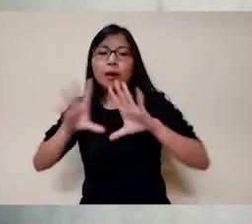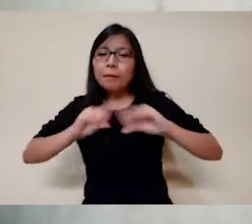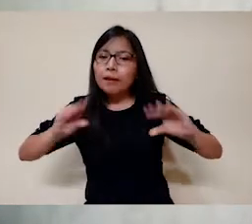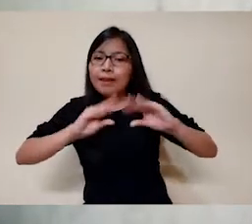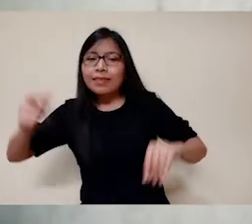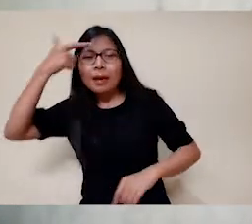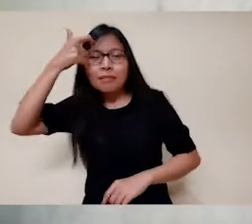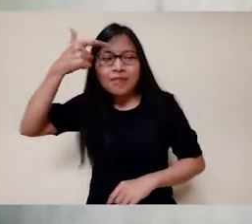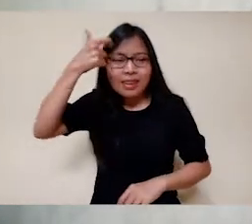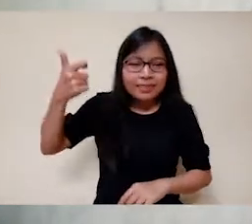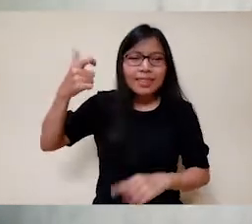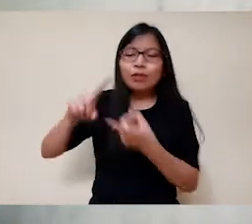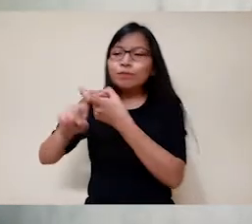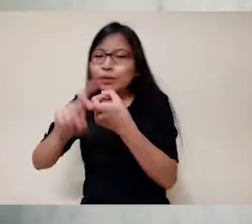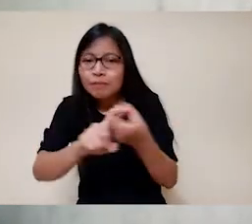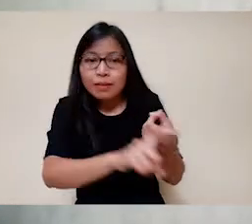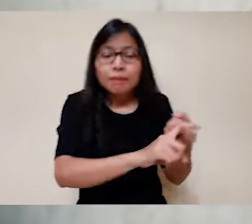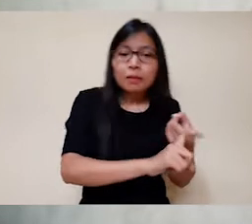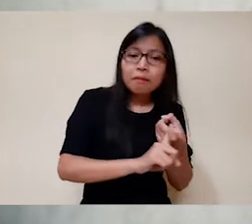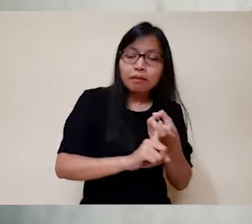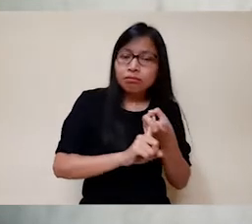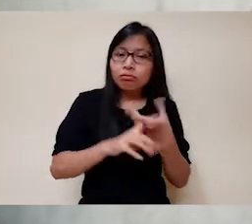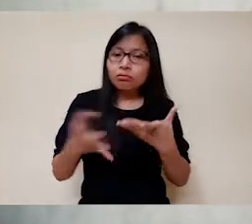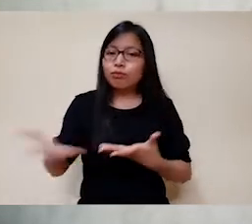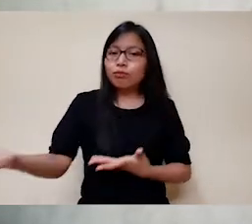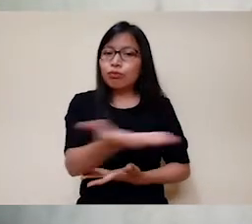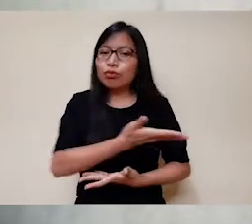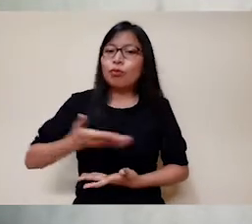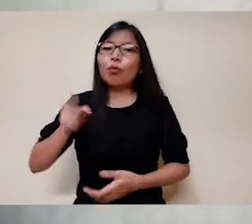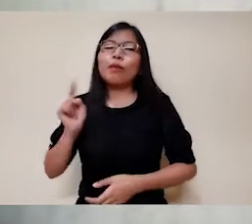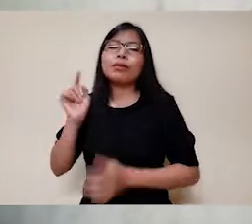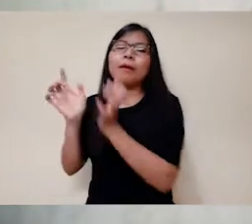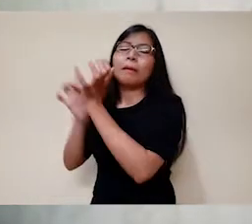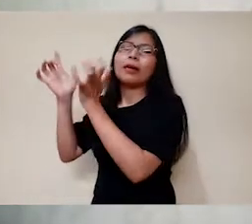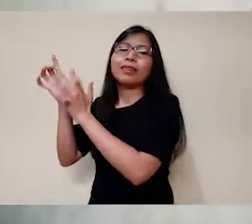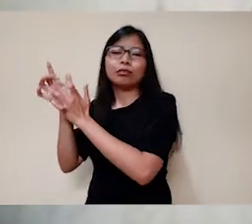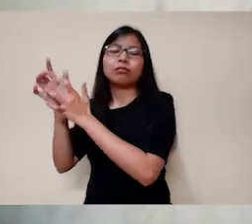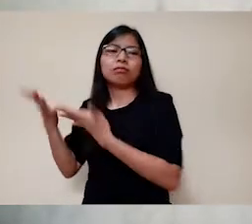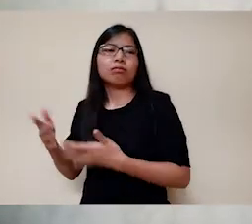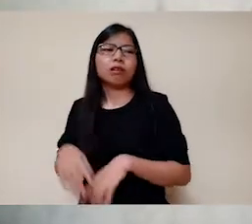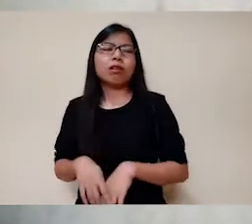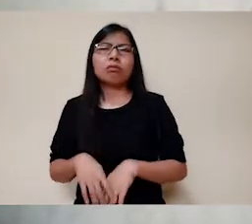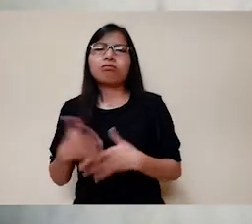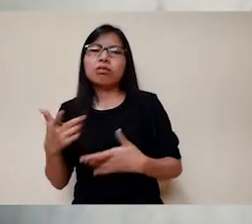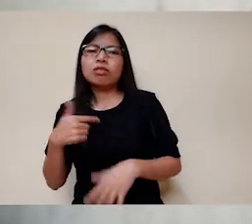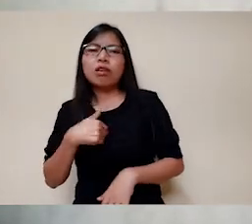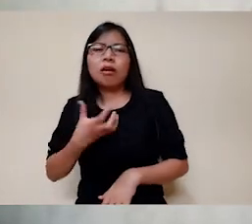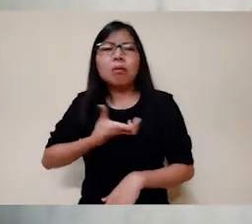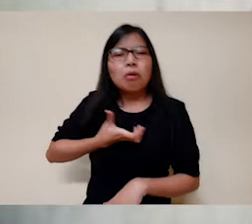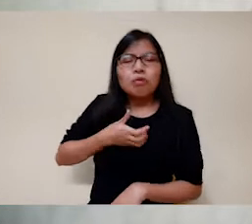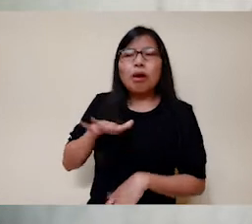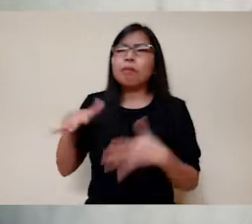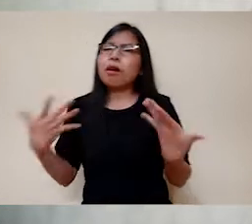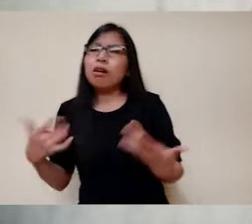kalian hadapi itu di dalam Kristus. Sehingga bukan sekedar soal apa yang saya mau, apa yang saya rasakan,